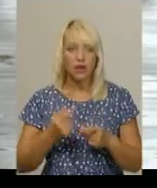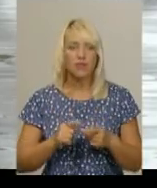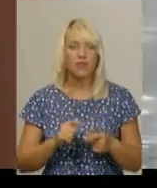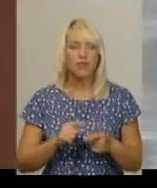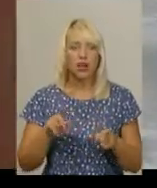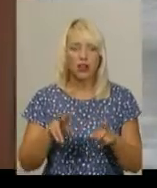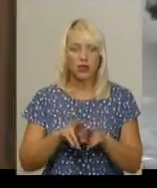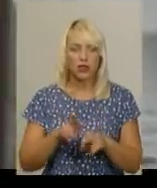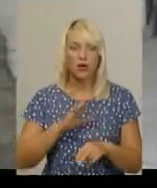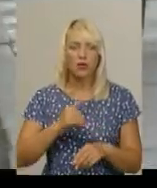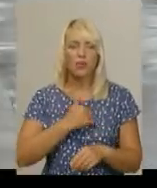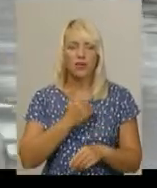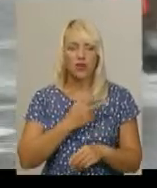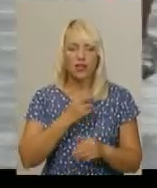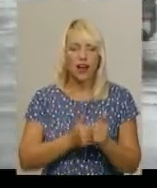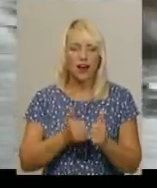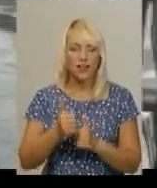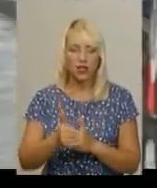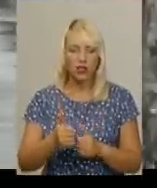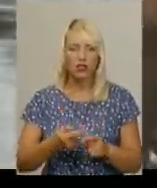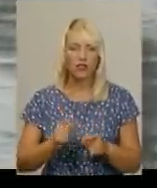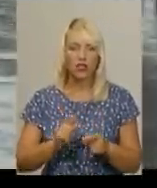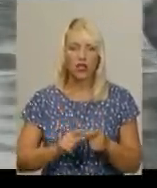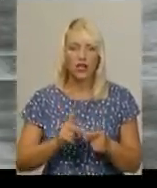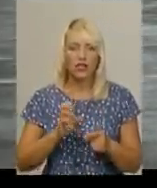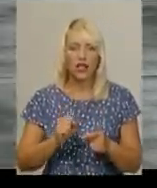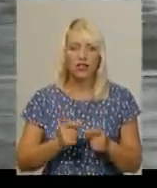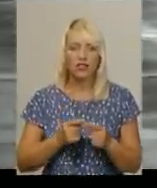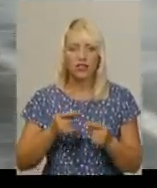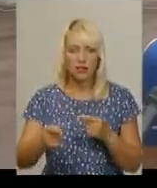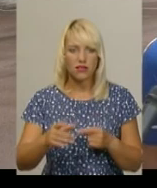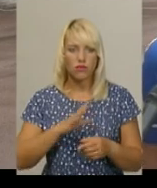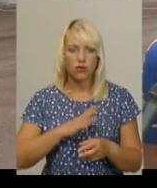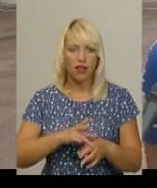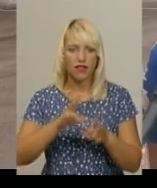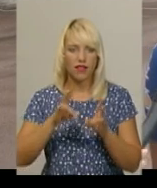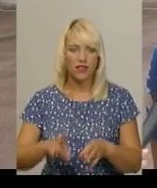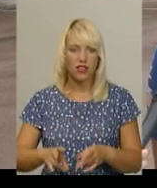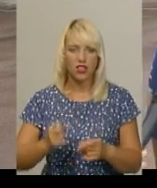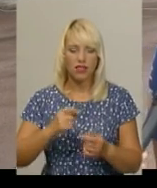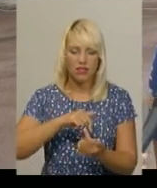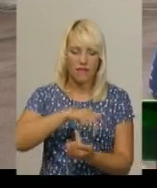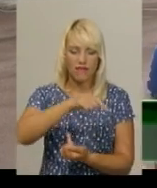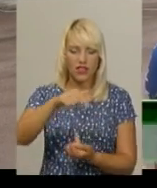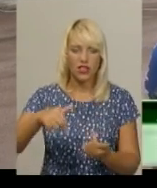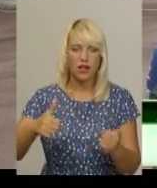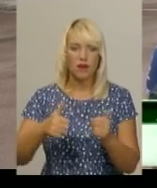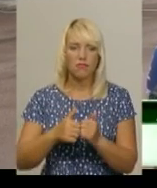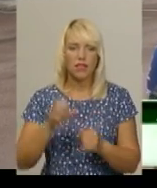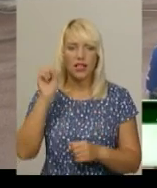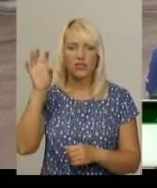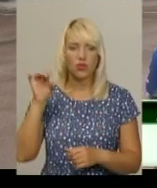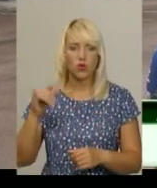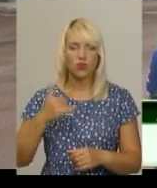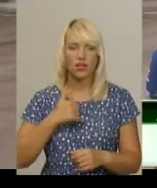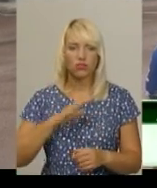Хмельницькому та претендували на лідерство у гонці критеріум, на дистанції спіткала невдача. На віражі біля світлофора у нас